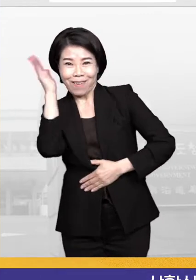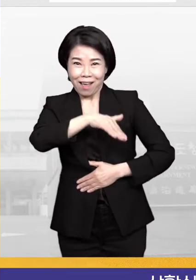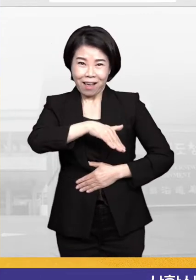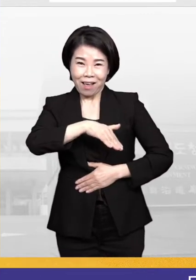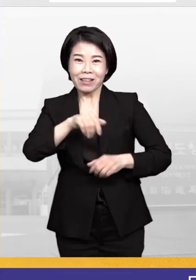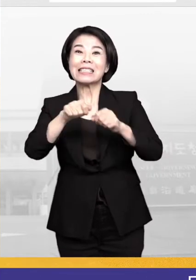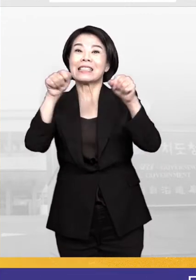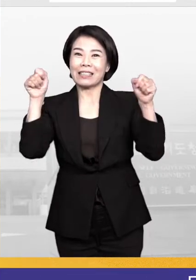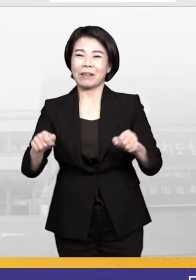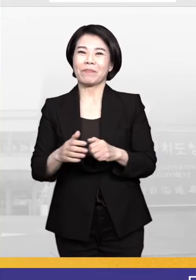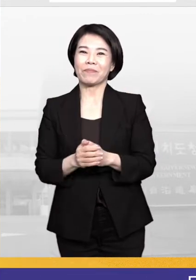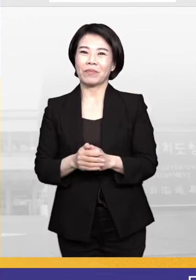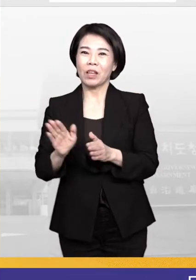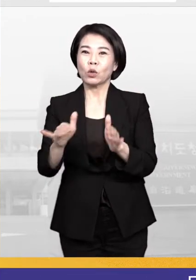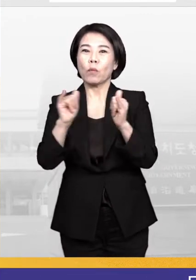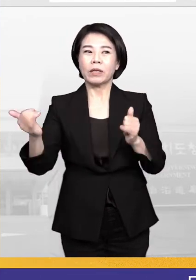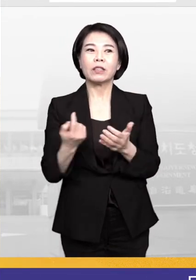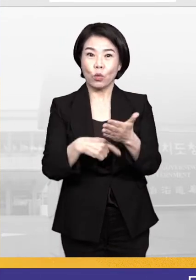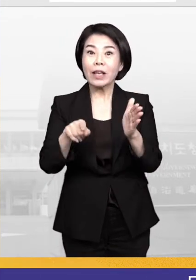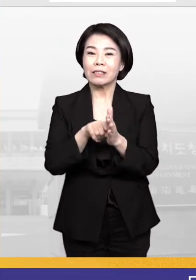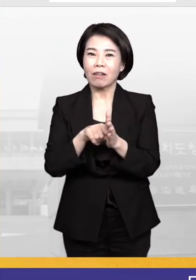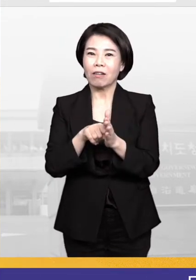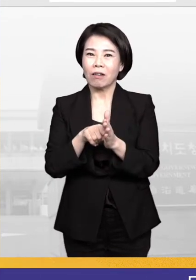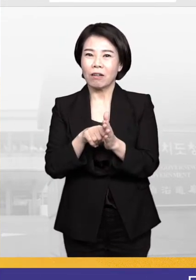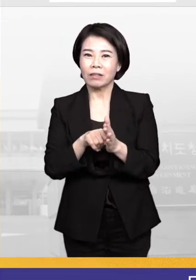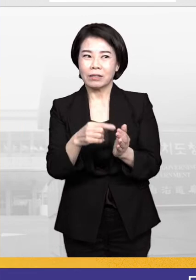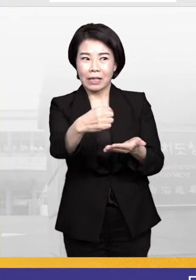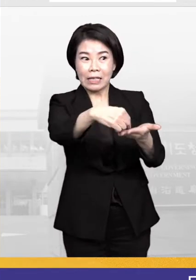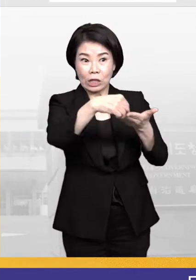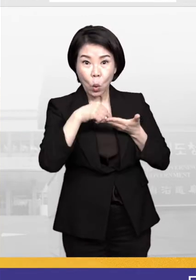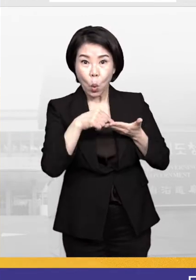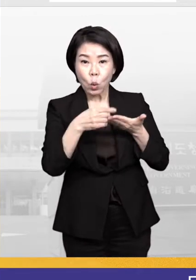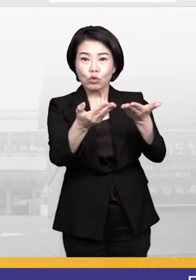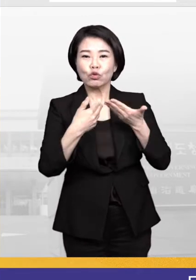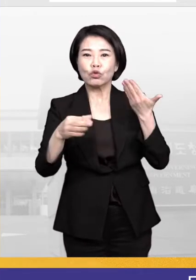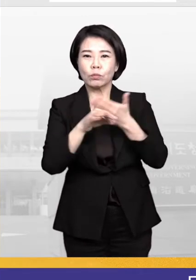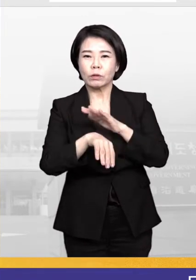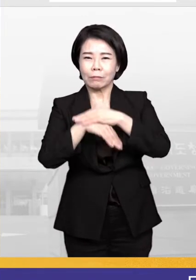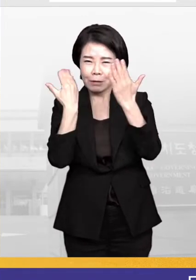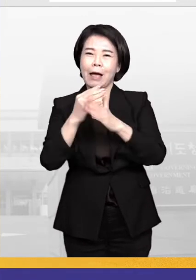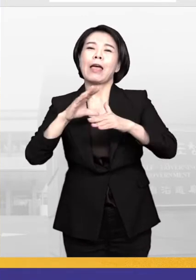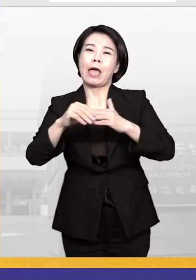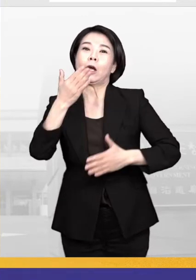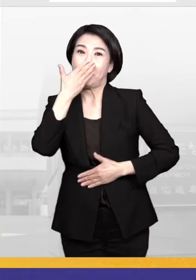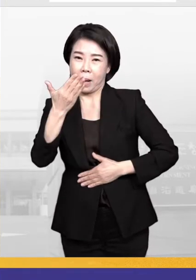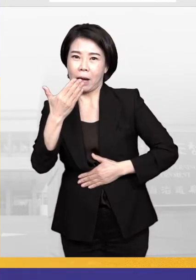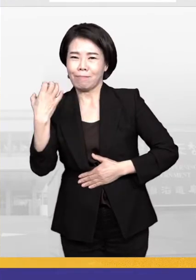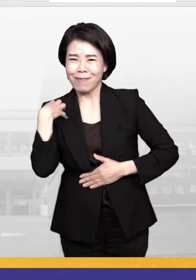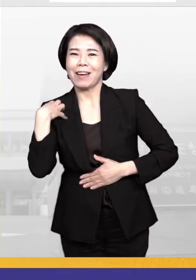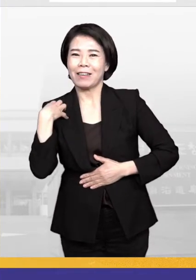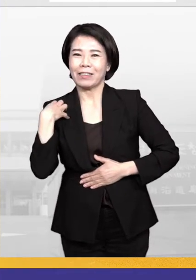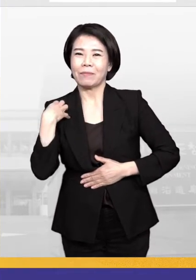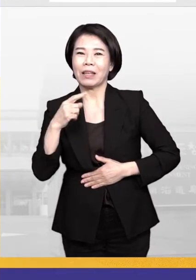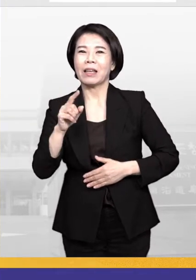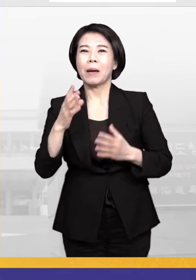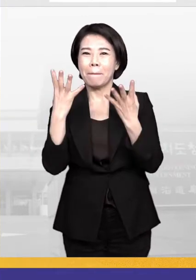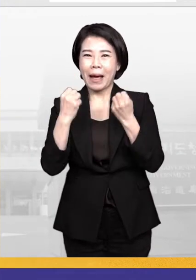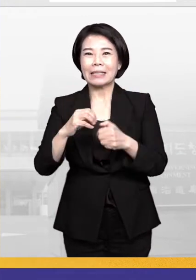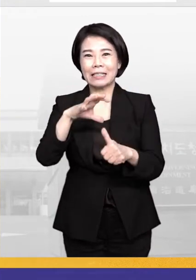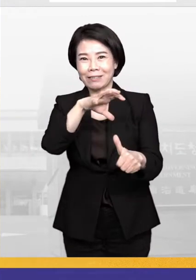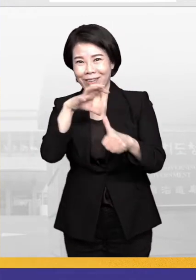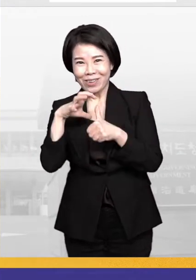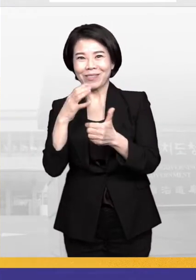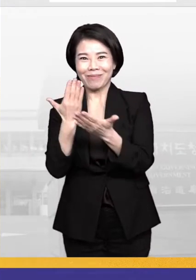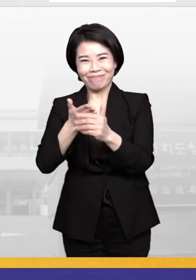시스템입니다. 우리 도민들을 위해서 신고만 해주시면 저희가 다 처리를 해줄 테니까 보이는 유닛 제도를 많이 이용해 주시길